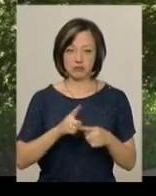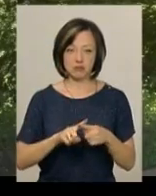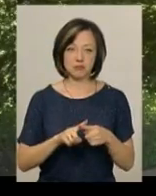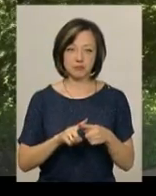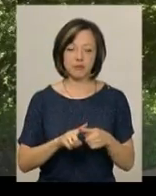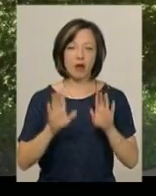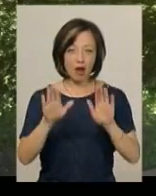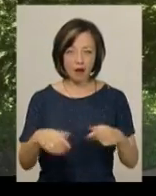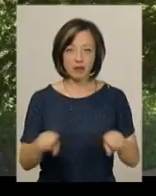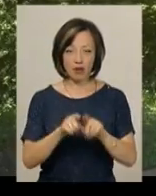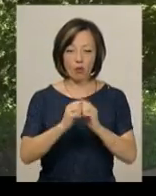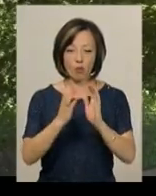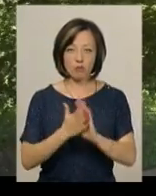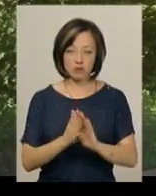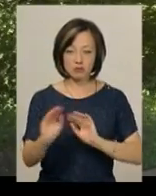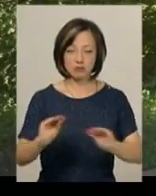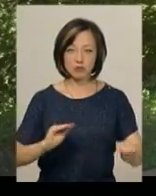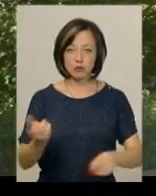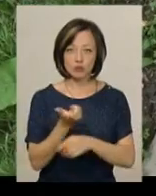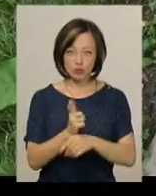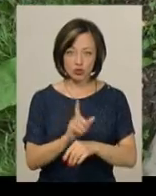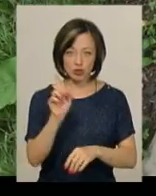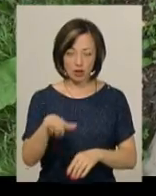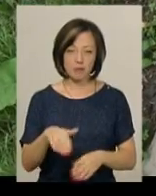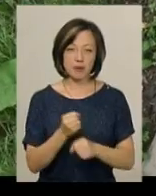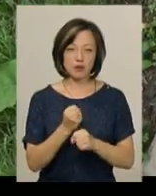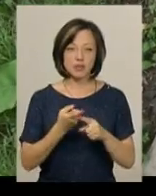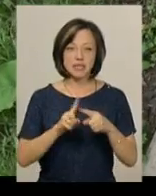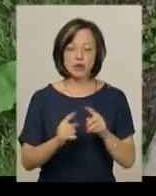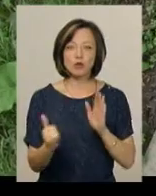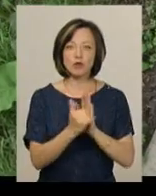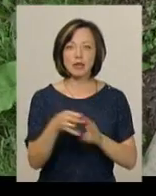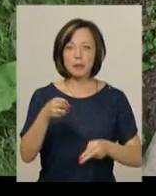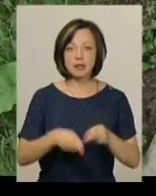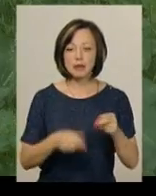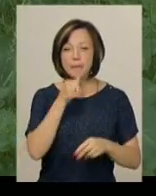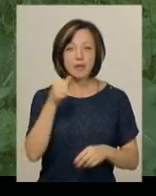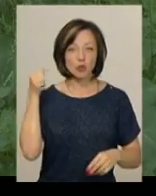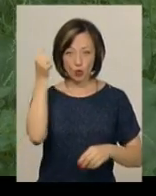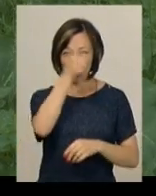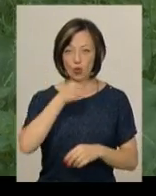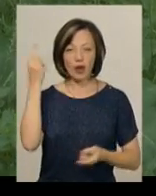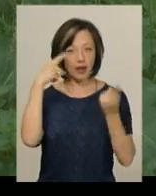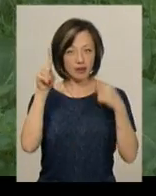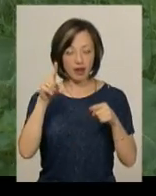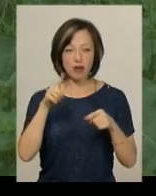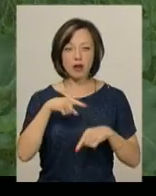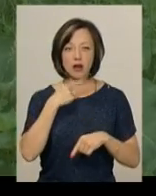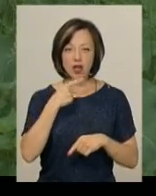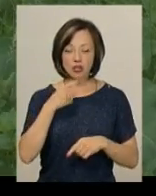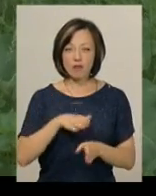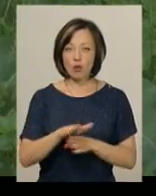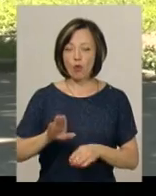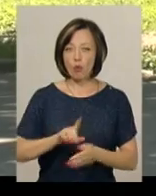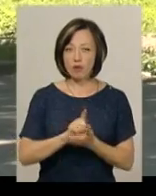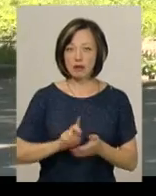Хай таких комплексів буде більше, хай вони працюють. Цей зоокомплекс встановили наприкінці минулого року. Ідею, каже виконувач обов'язків